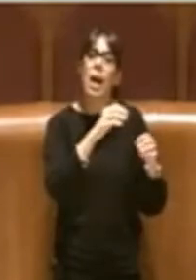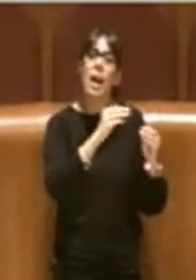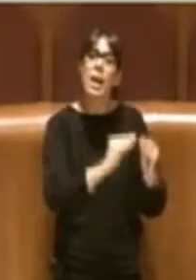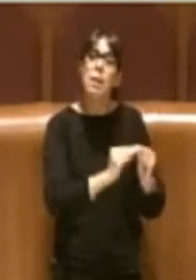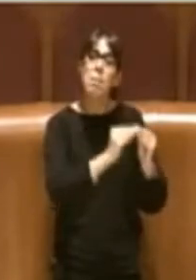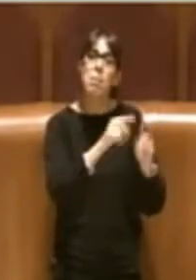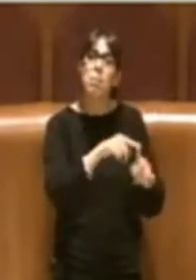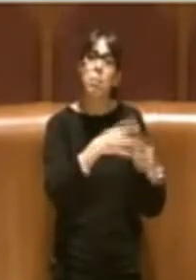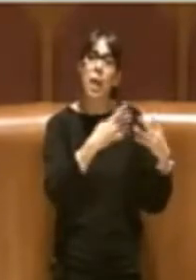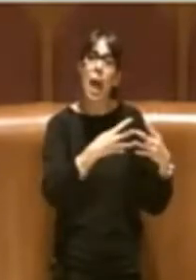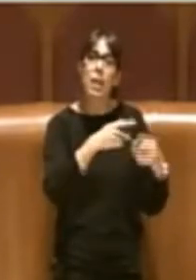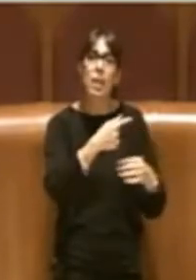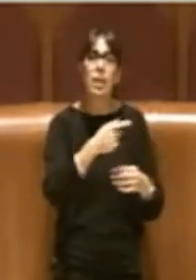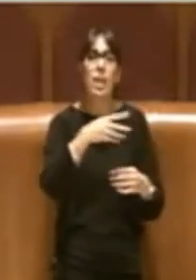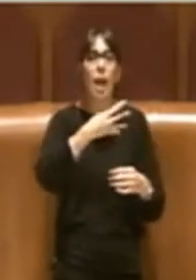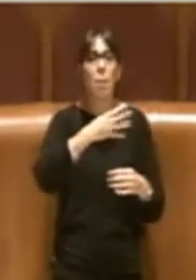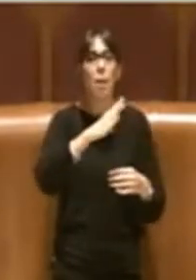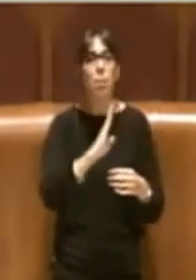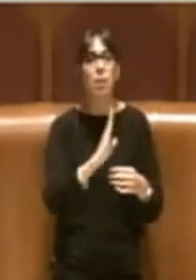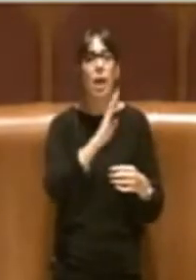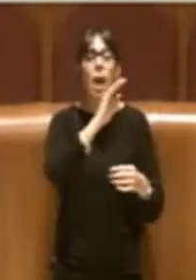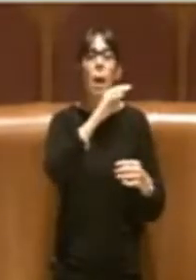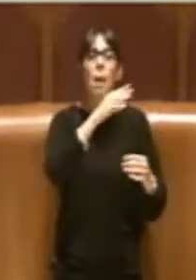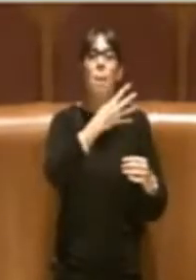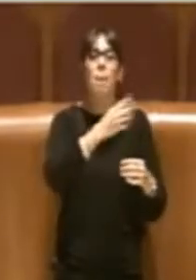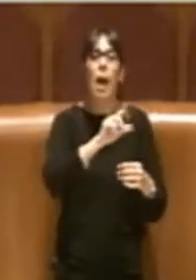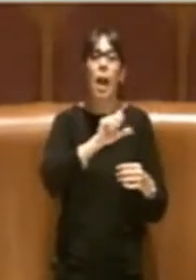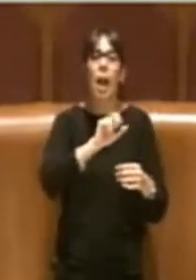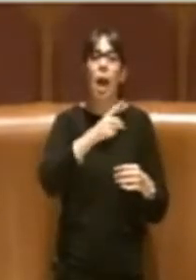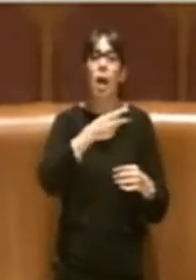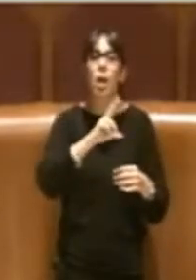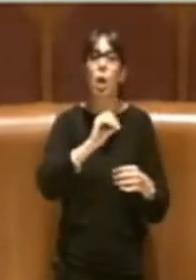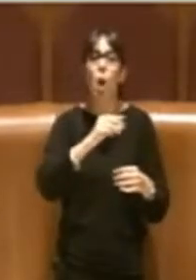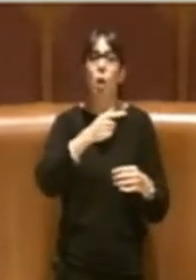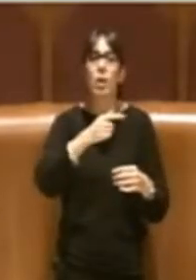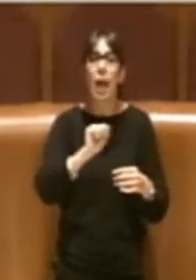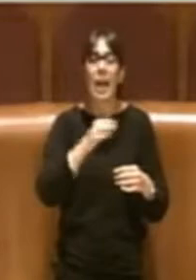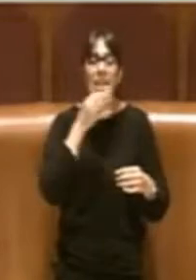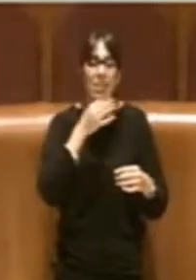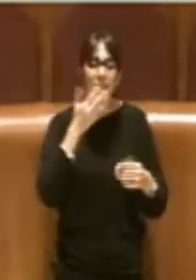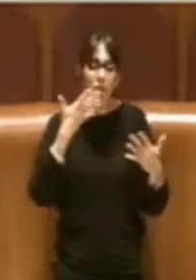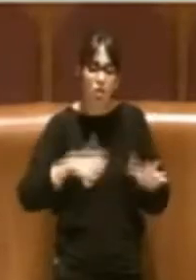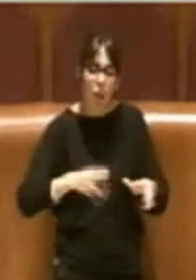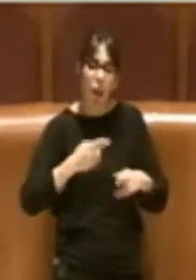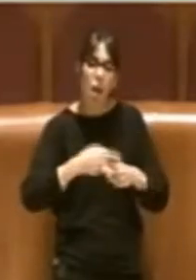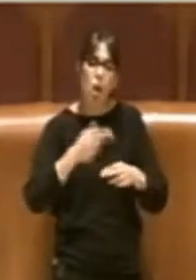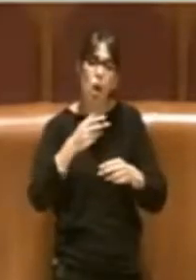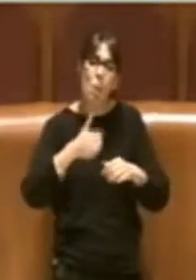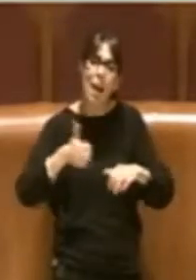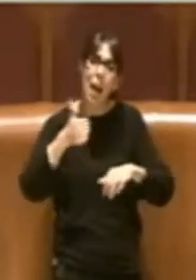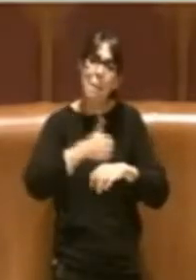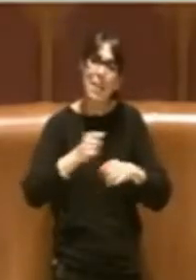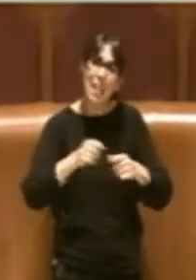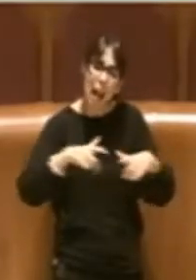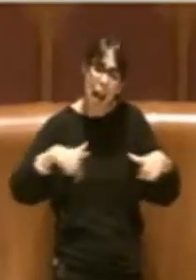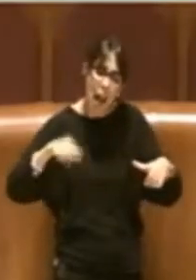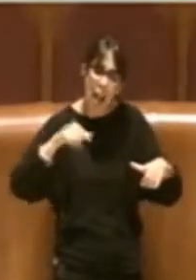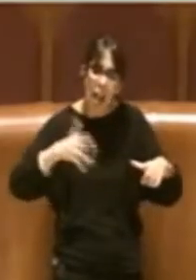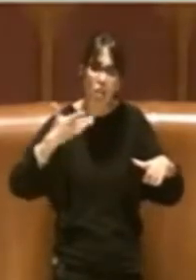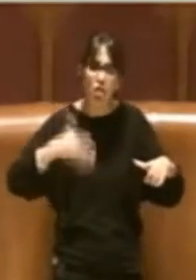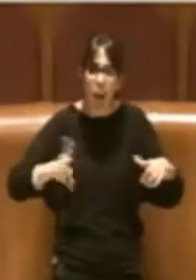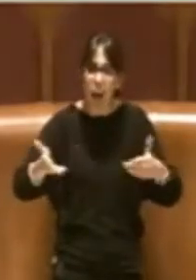Ponte Mannome. Per cui Roma Capitale riceve già i rifiuti di altri comuni e in